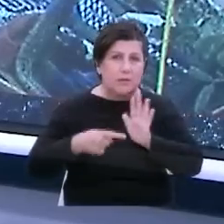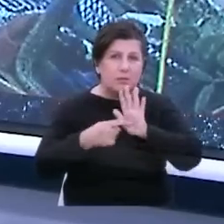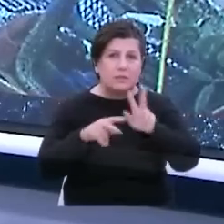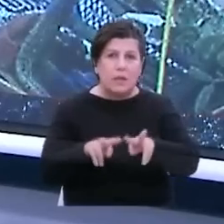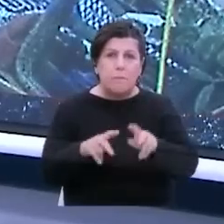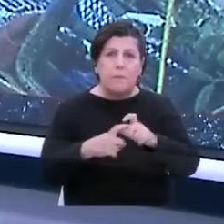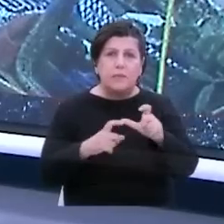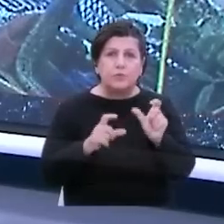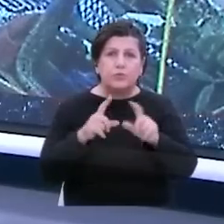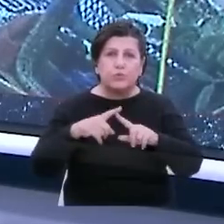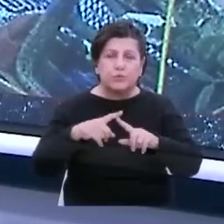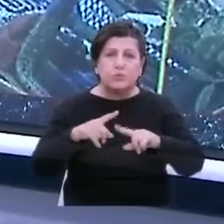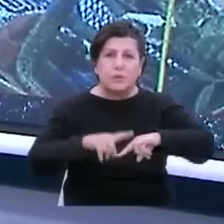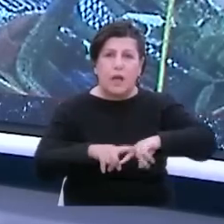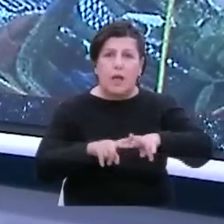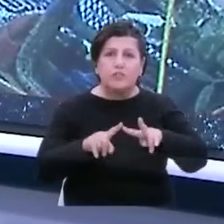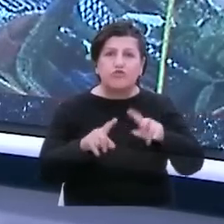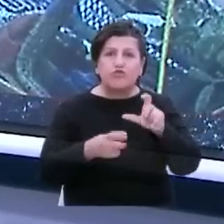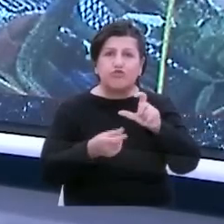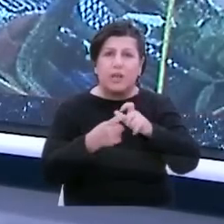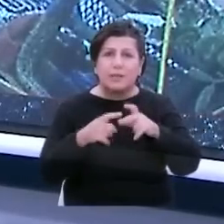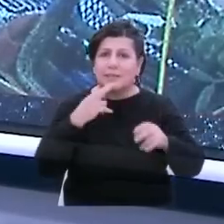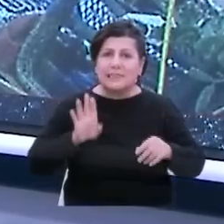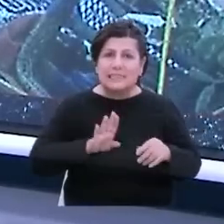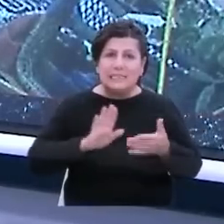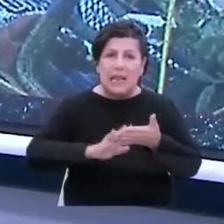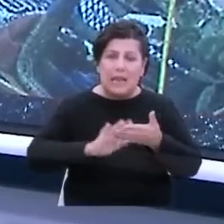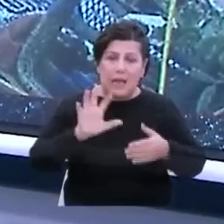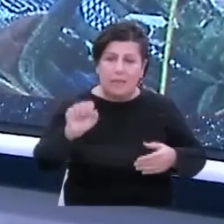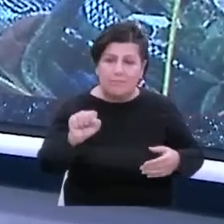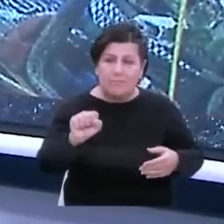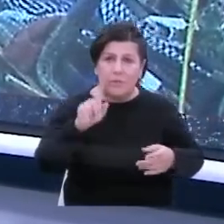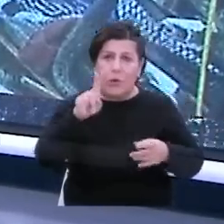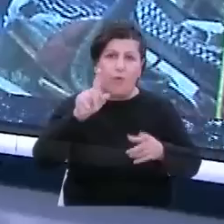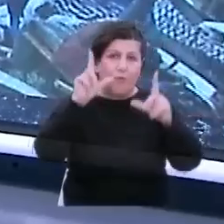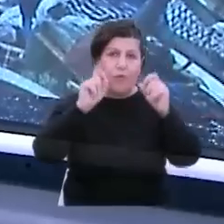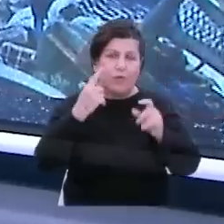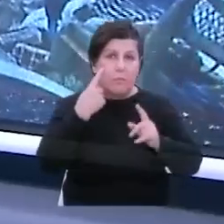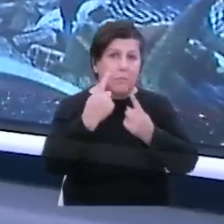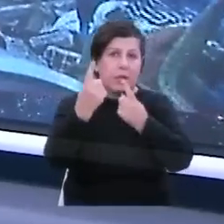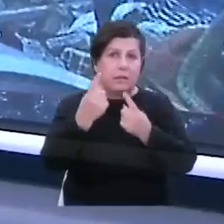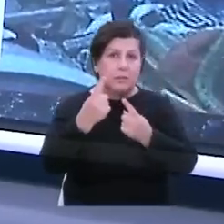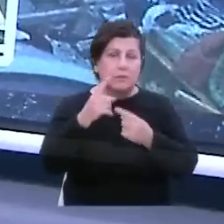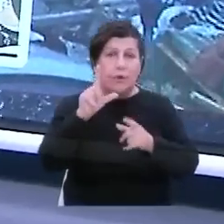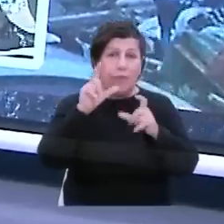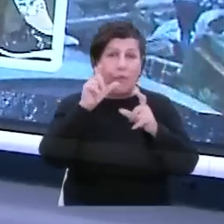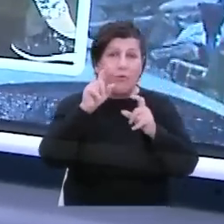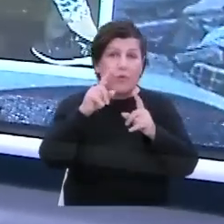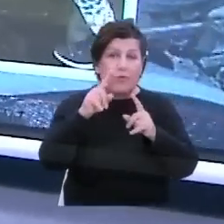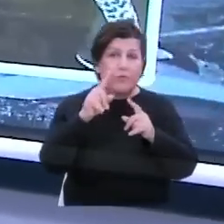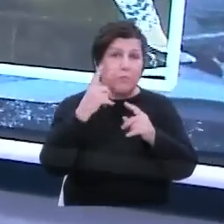Hançer'in kızının elini bırakamadığı o fotoğraf. O fotoğrafa gelmeden önce